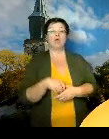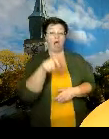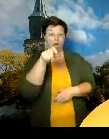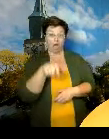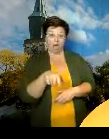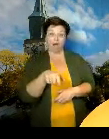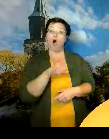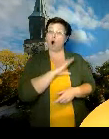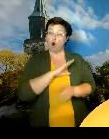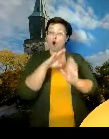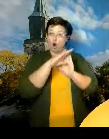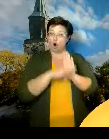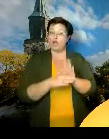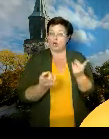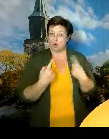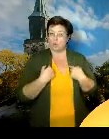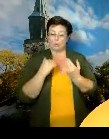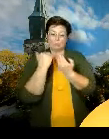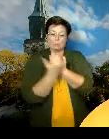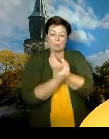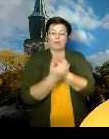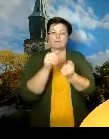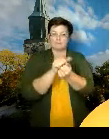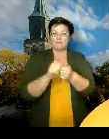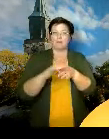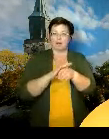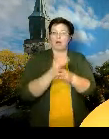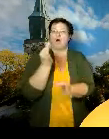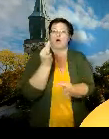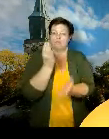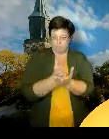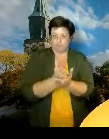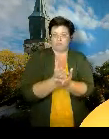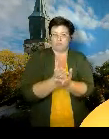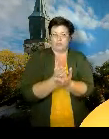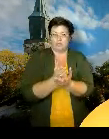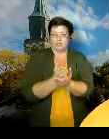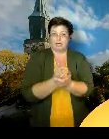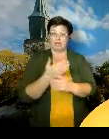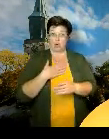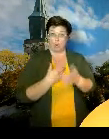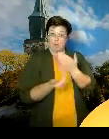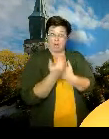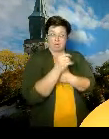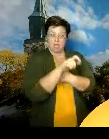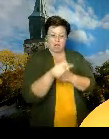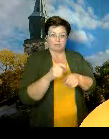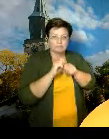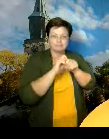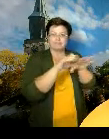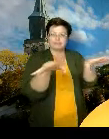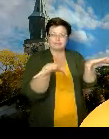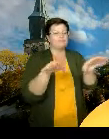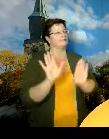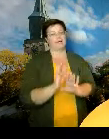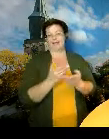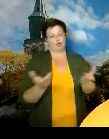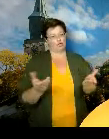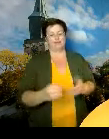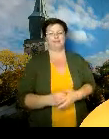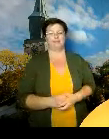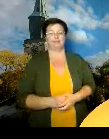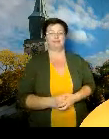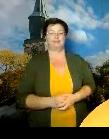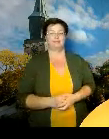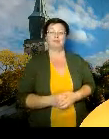mukaisesti suojautunut eikä ole altistanut asiakkaita. Kuusi